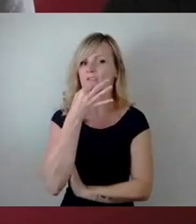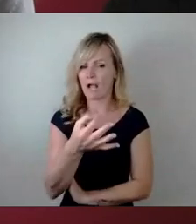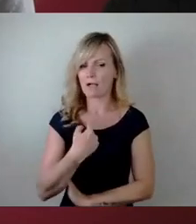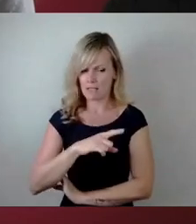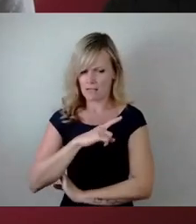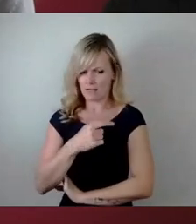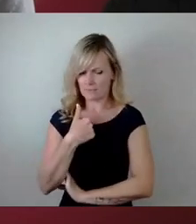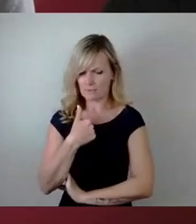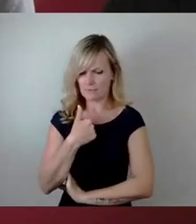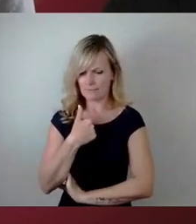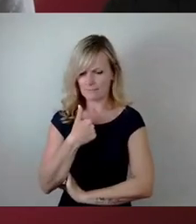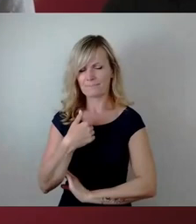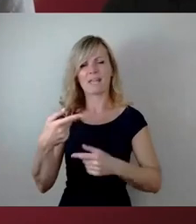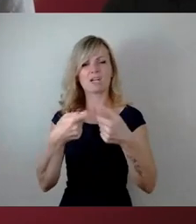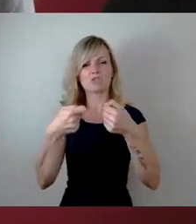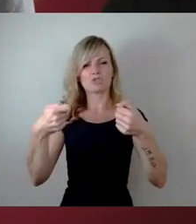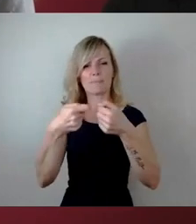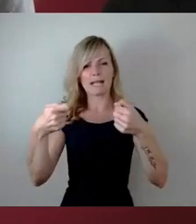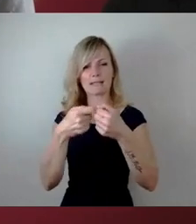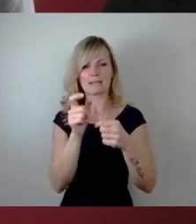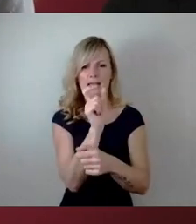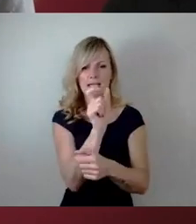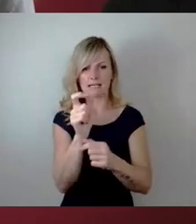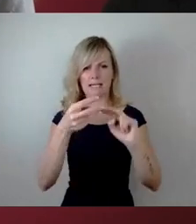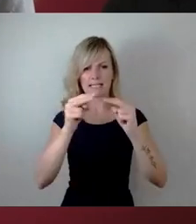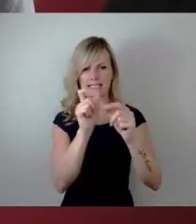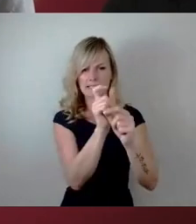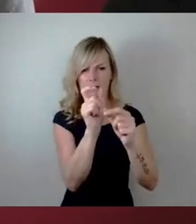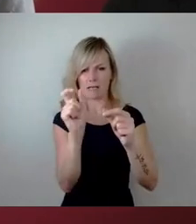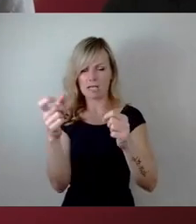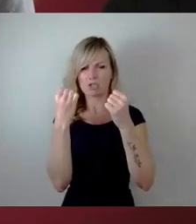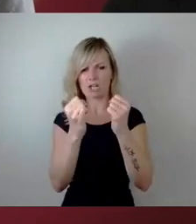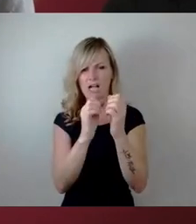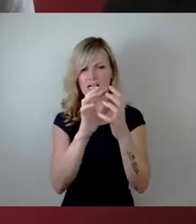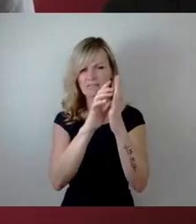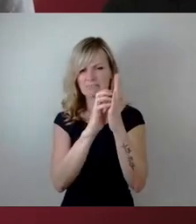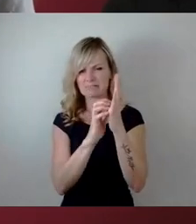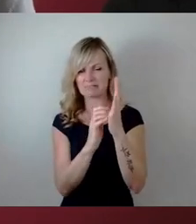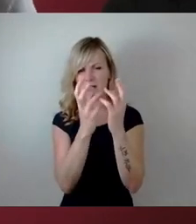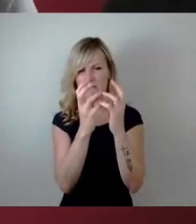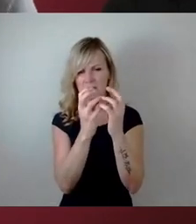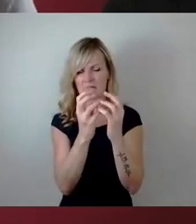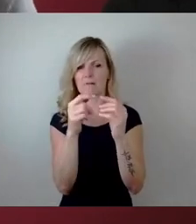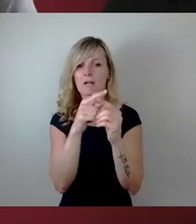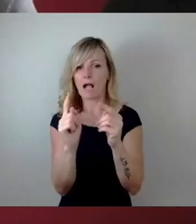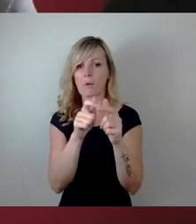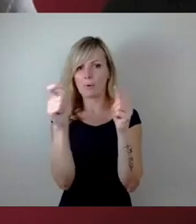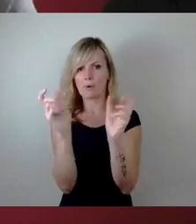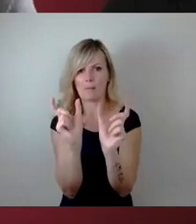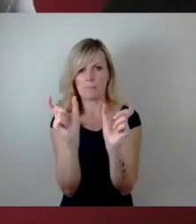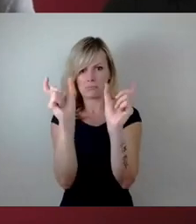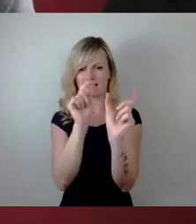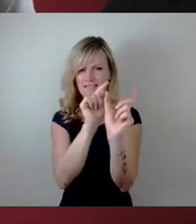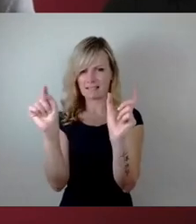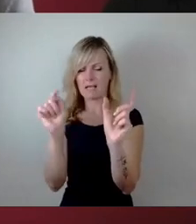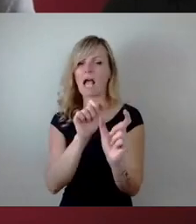Sind ja wohl die Spannglieder stark korrodiert gewesen und die Brückenbewährung. Wir haben ja die Brückenzüge A und